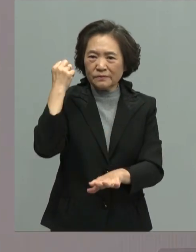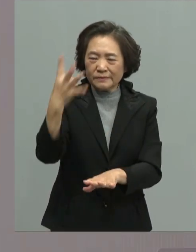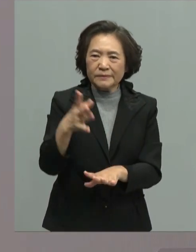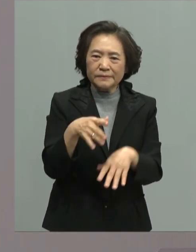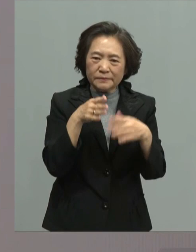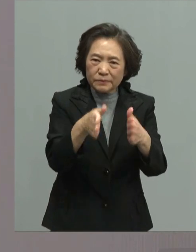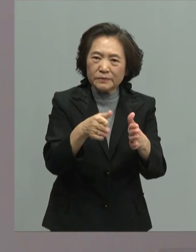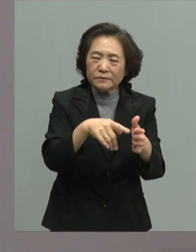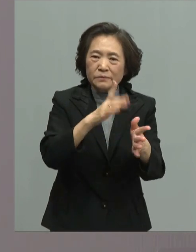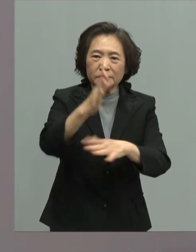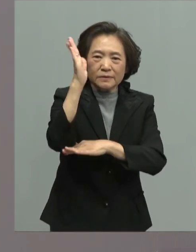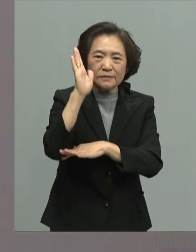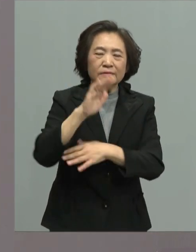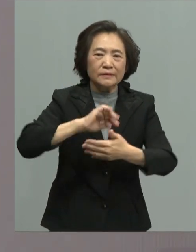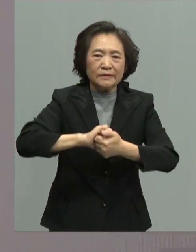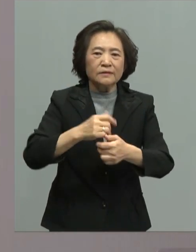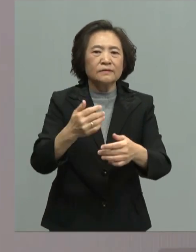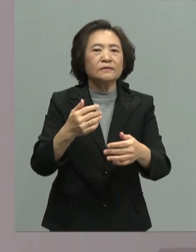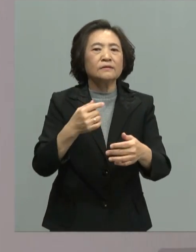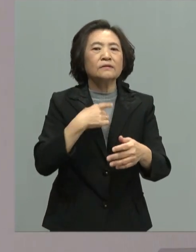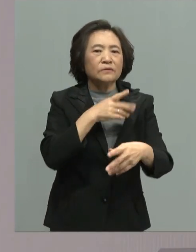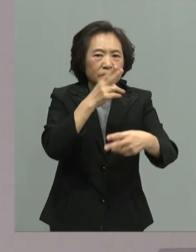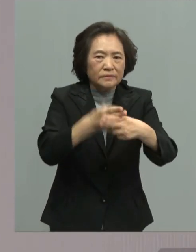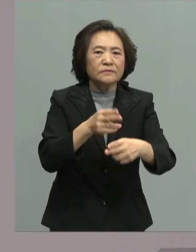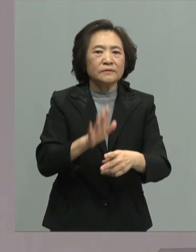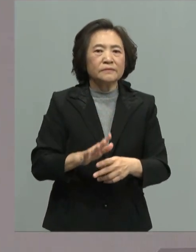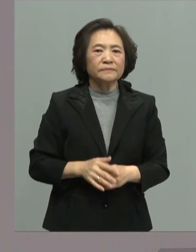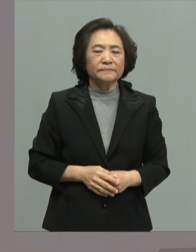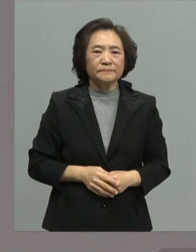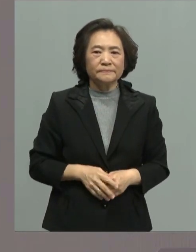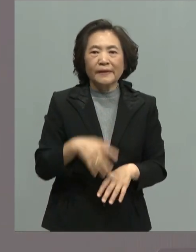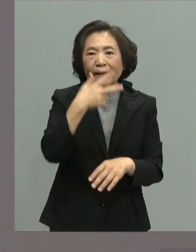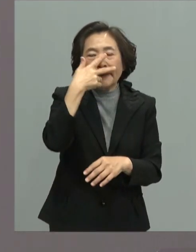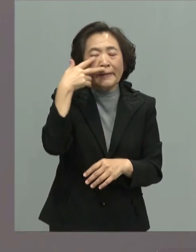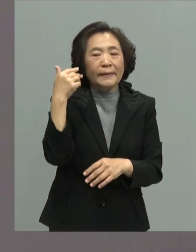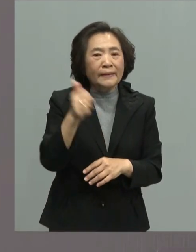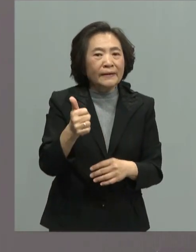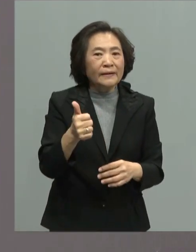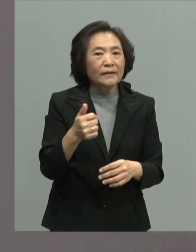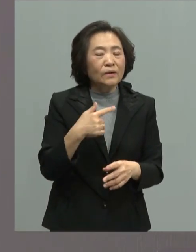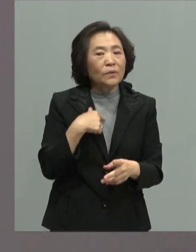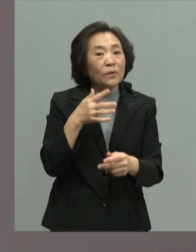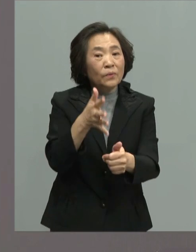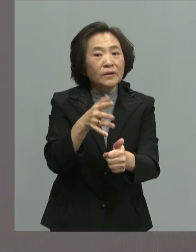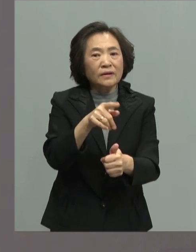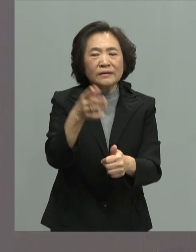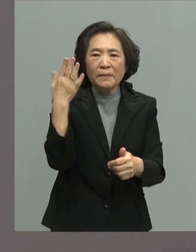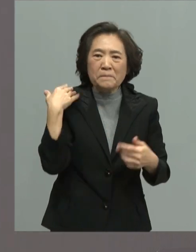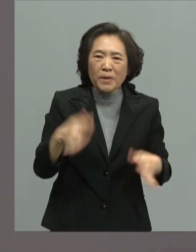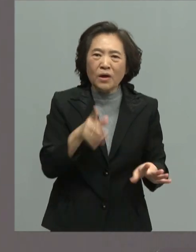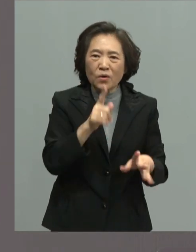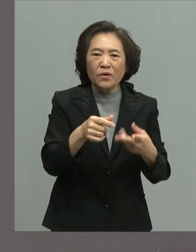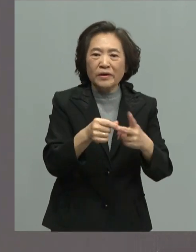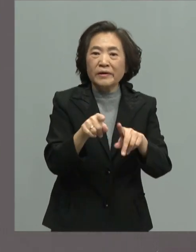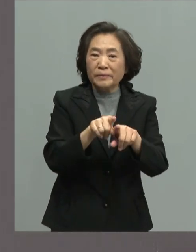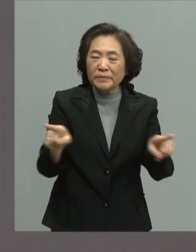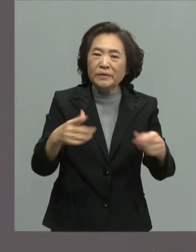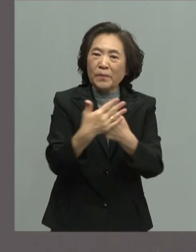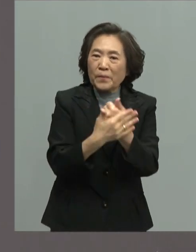对于我们的政府的信仰那请到先生你说几次的和平保台